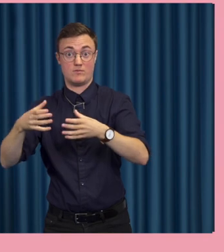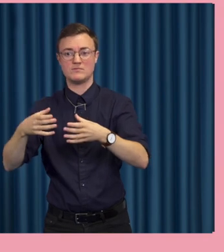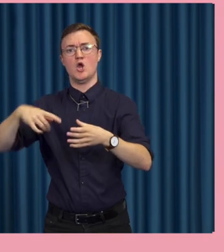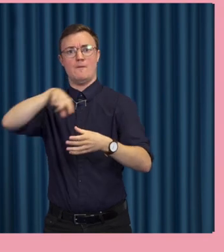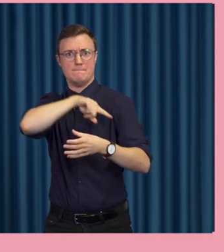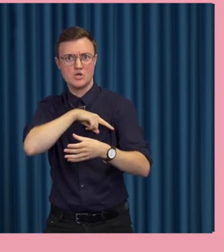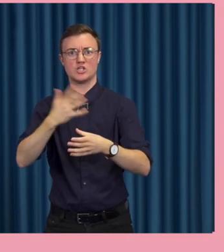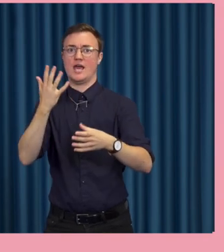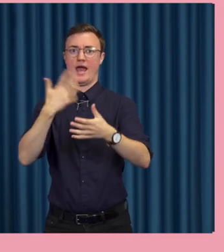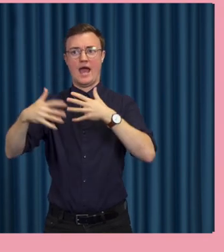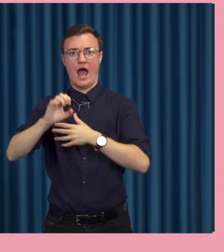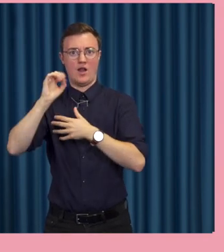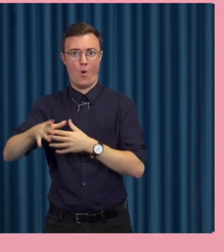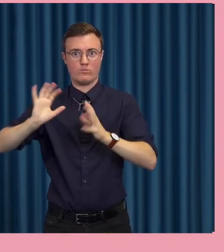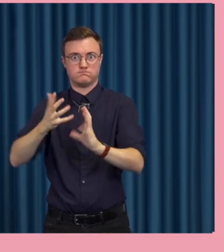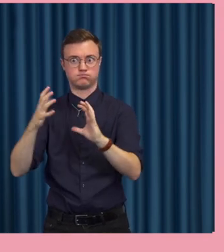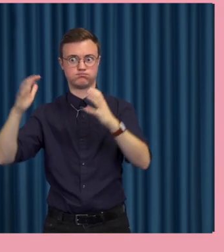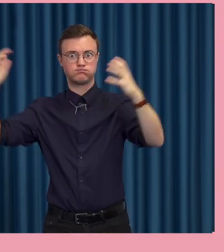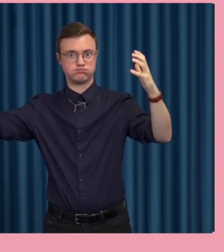stort sikte på skalbarhet.